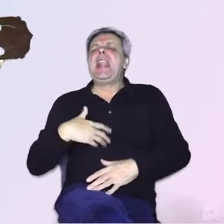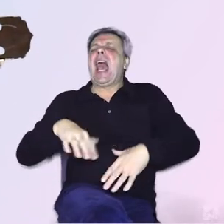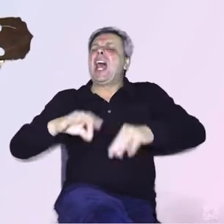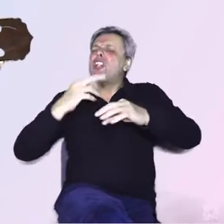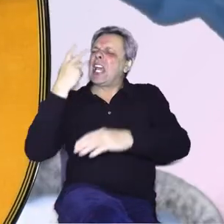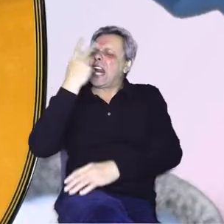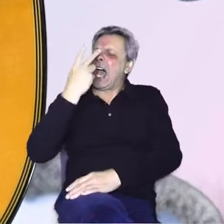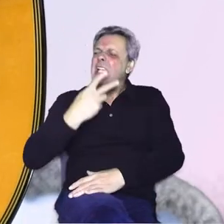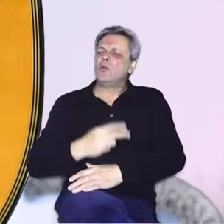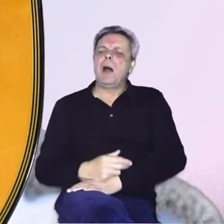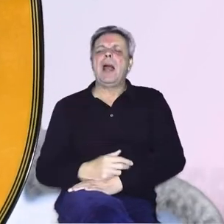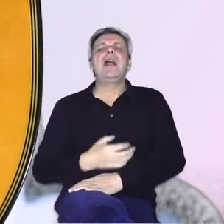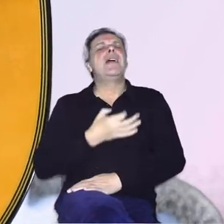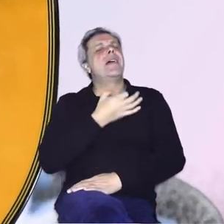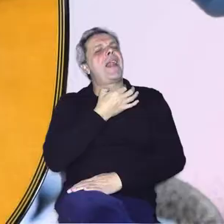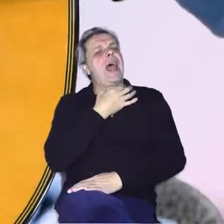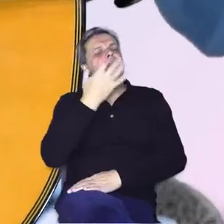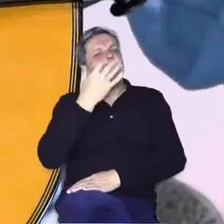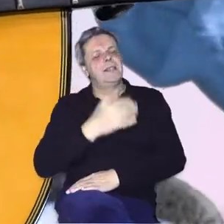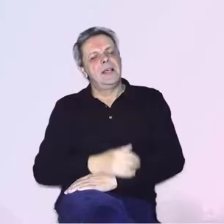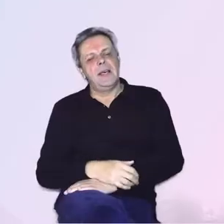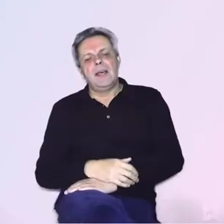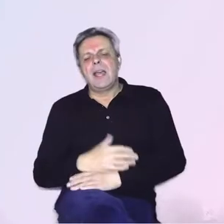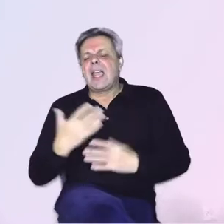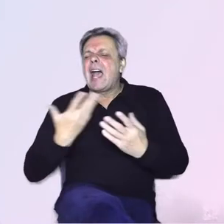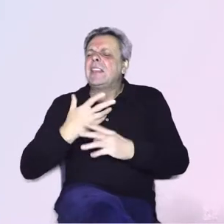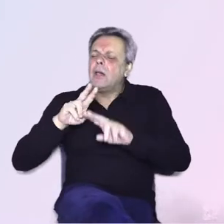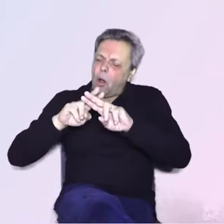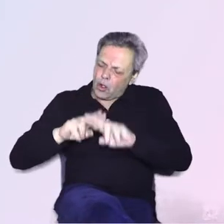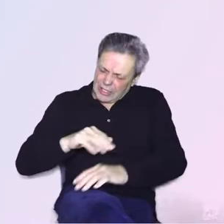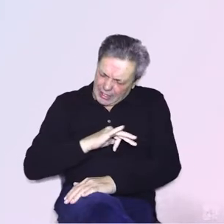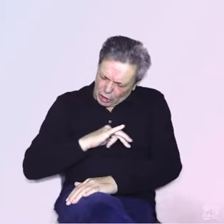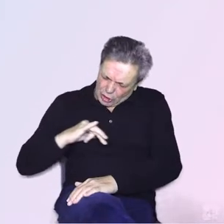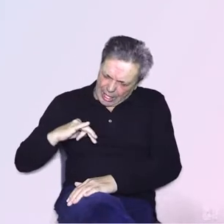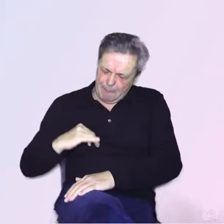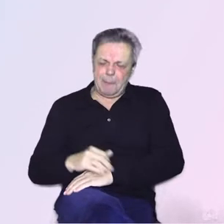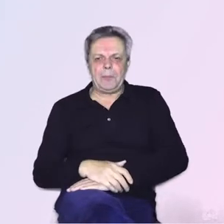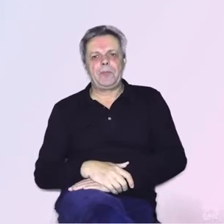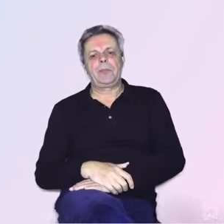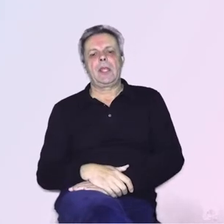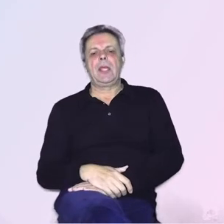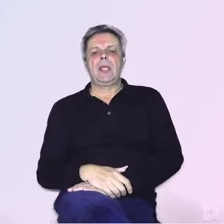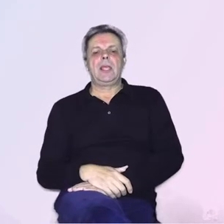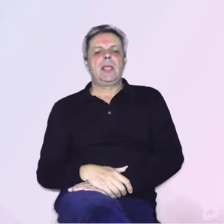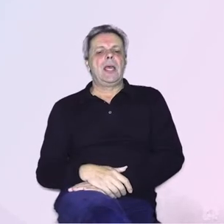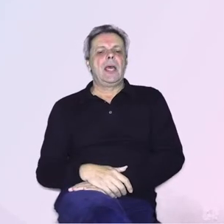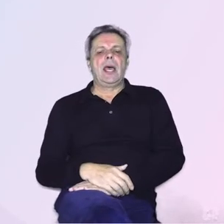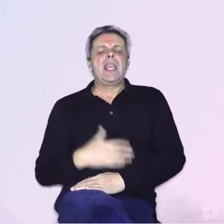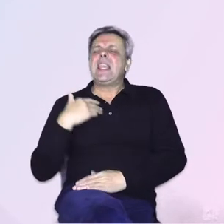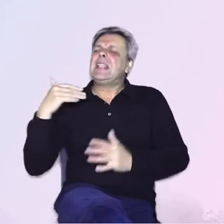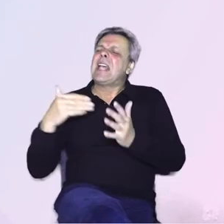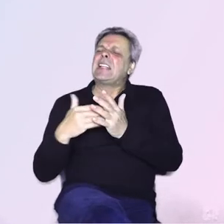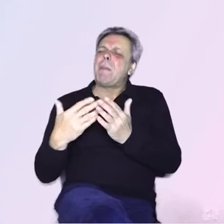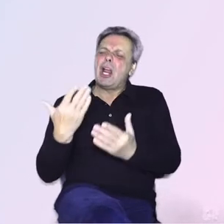razuma glas kad ostaneš sam. I